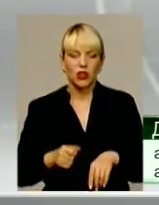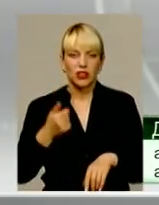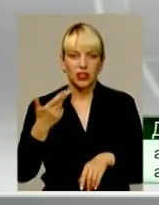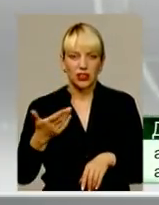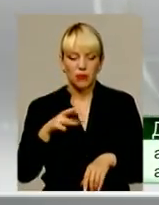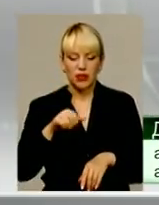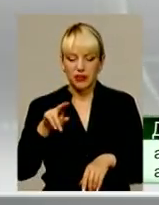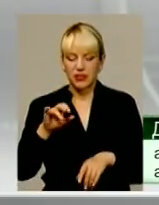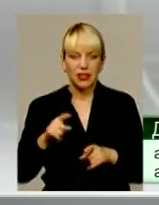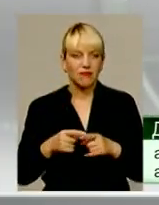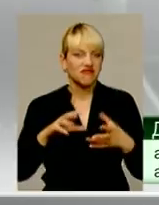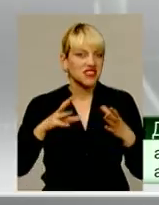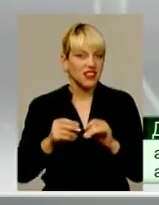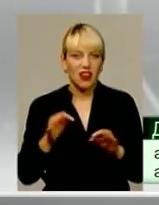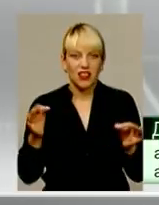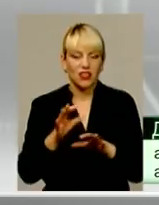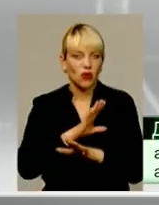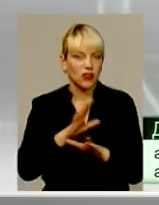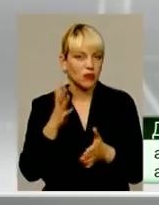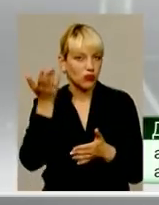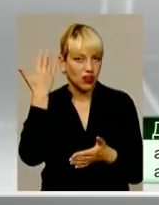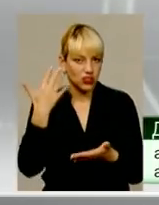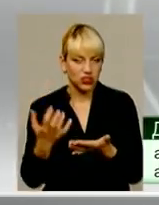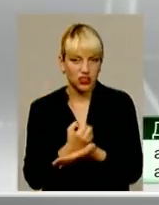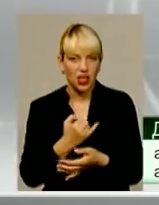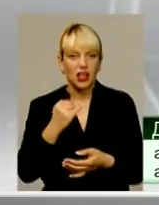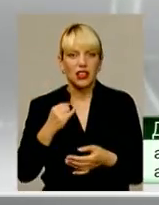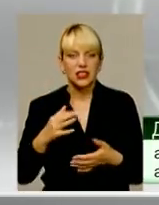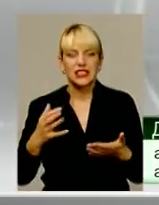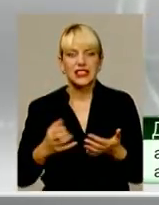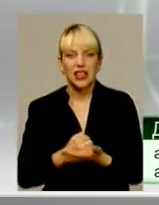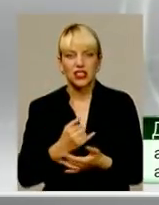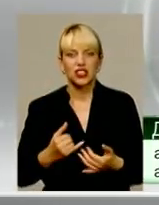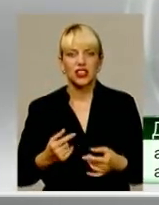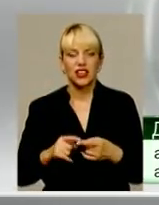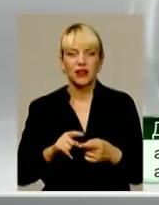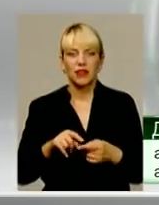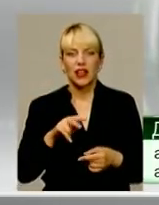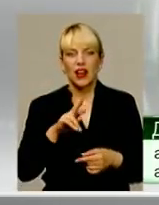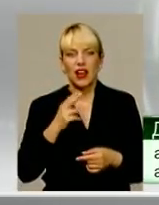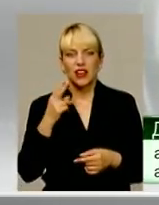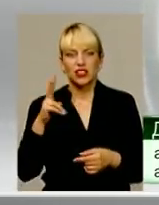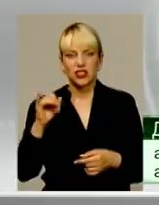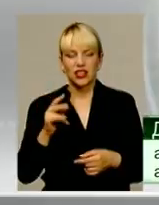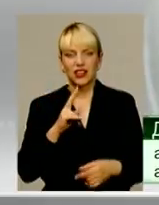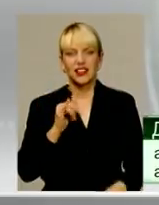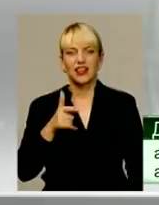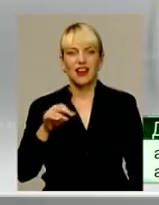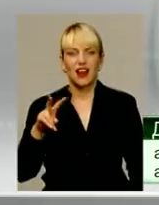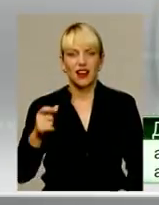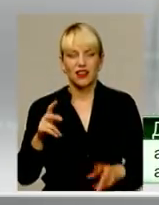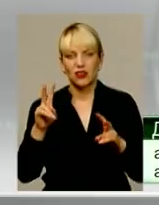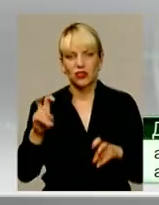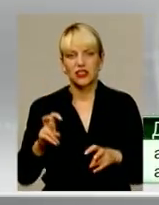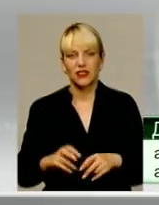одному невеличкому муроскопі взагалі не знаходили ніколи. Знайшли лячки, по-російський тігель називається, треба